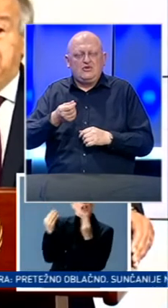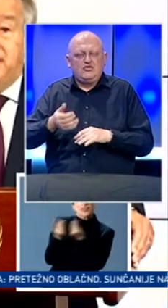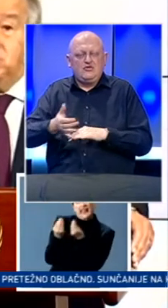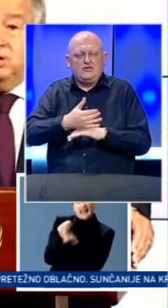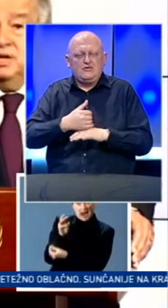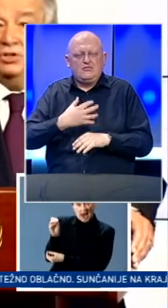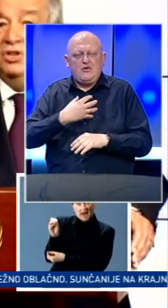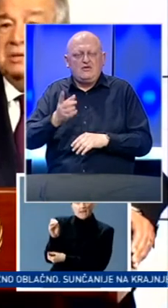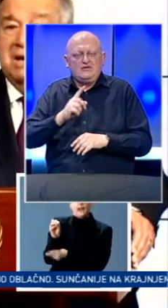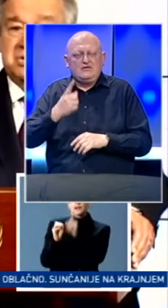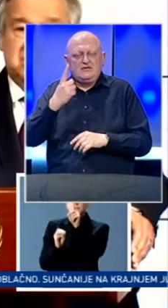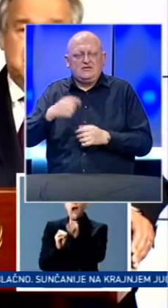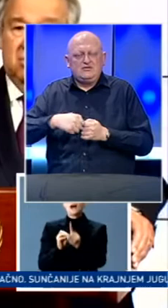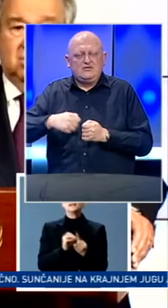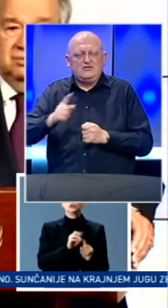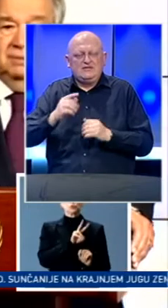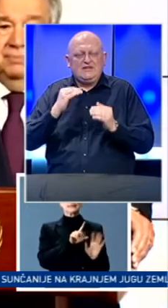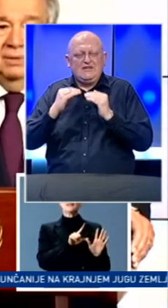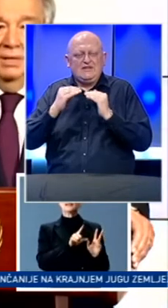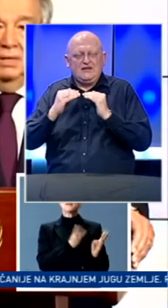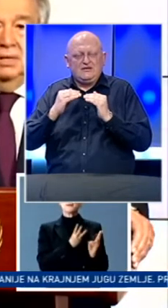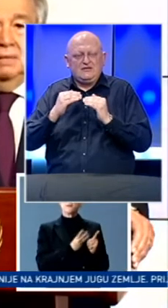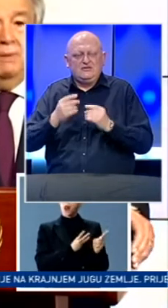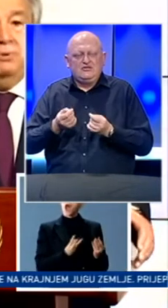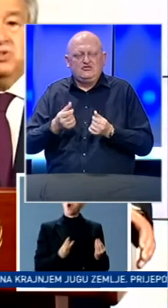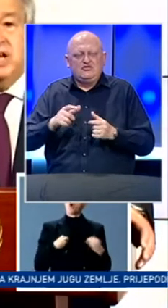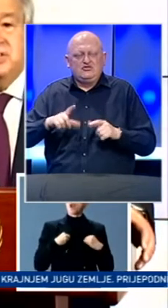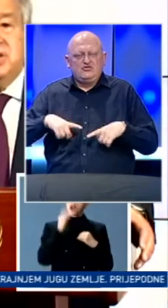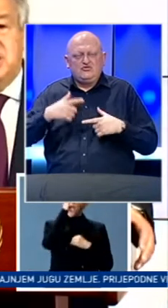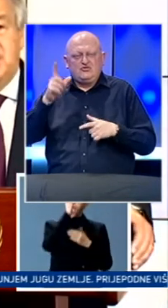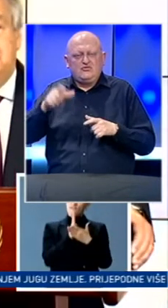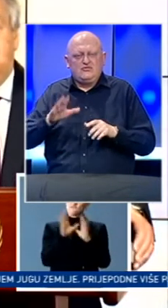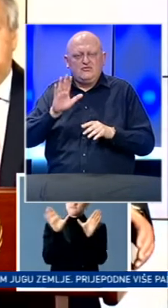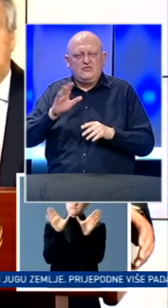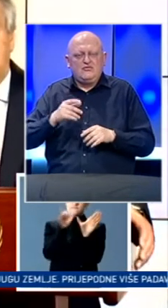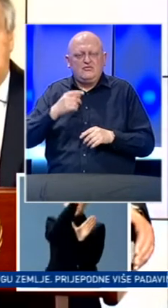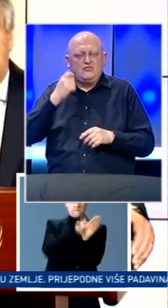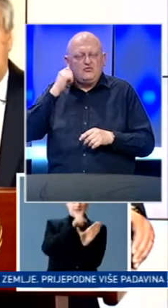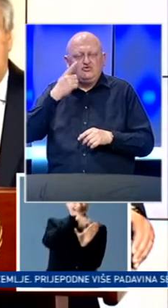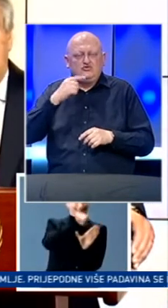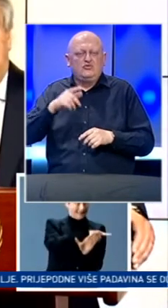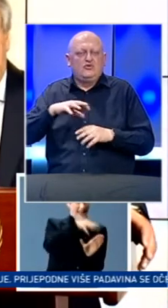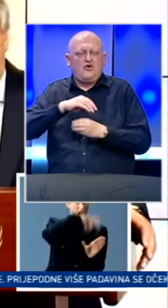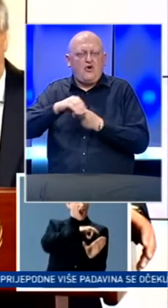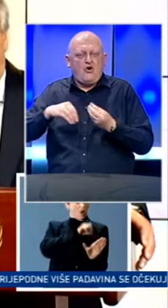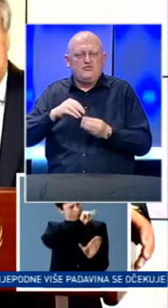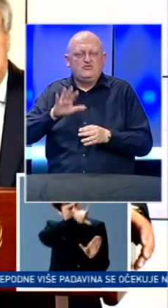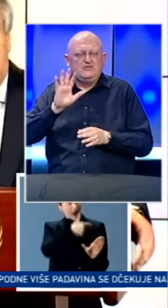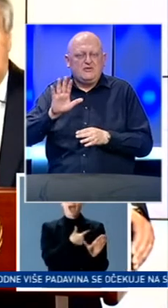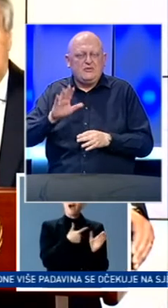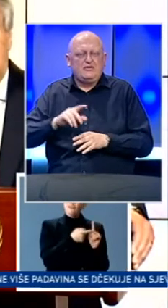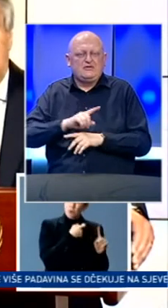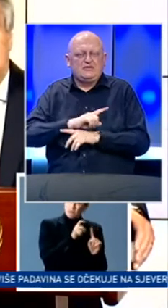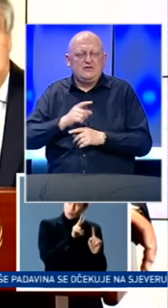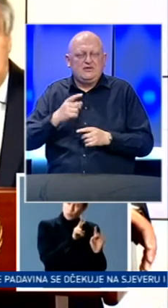plađe i bogatstvo nisu jedine mjere nejednakosti. Šanse ljudi u životu ovese u njihovom spolu, obitejskoj i etničkoj pripadnosti,